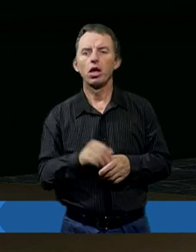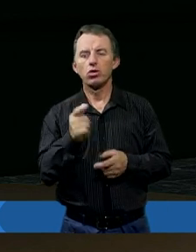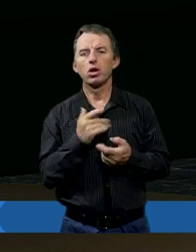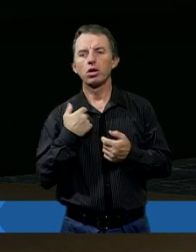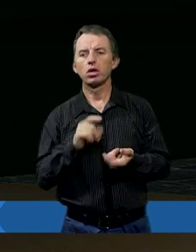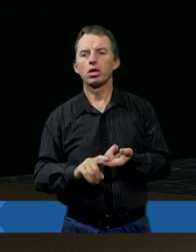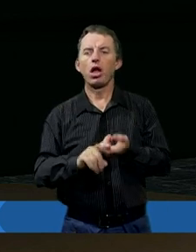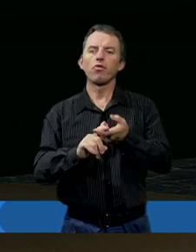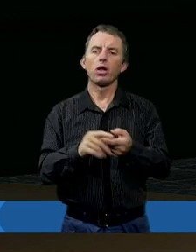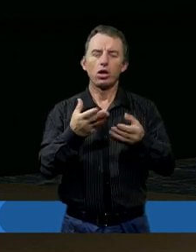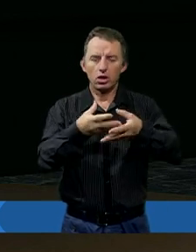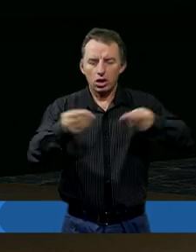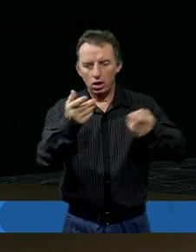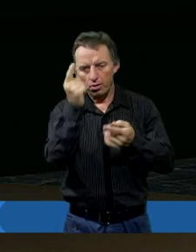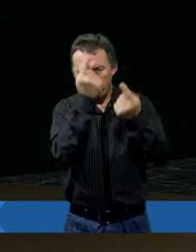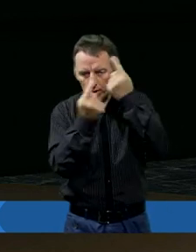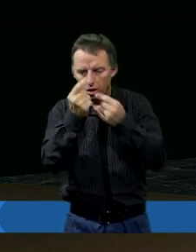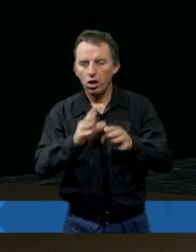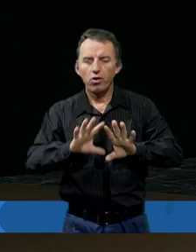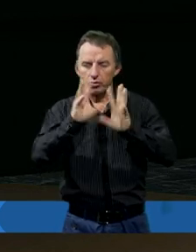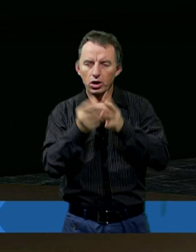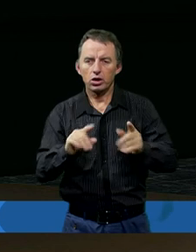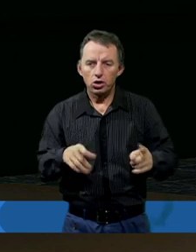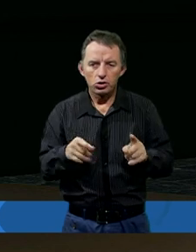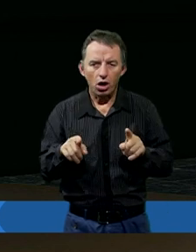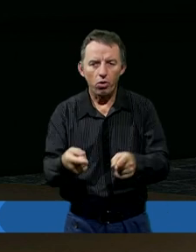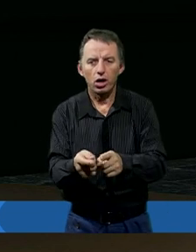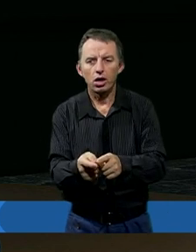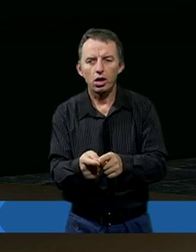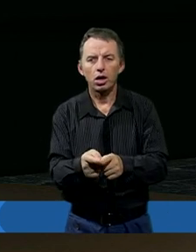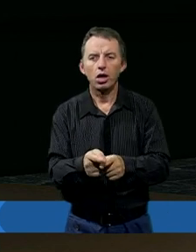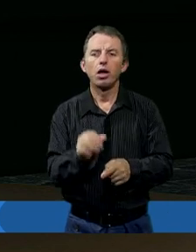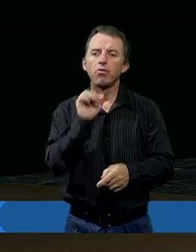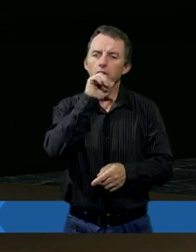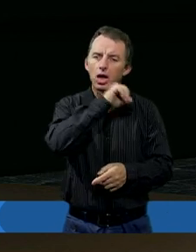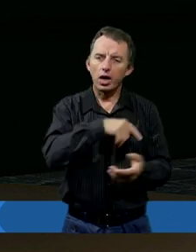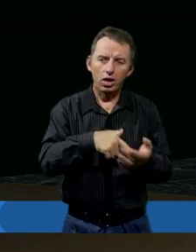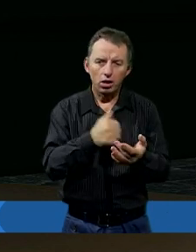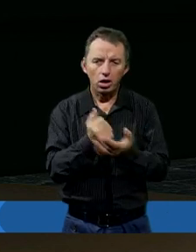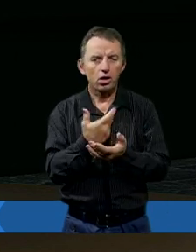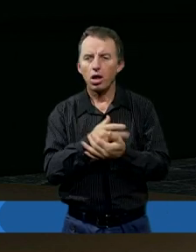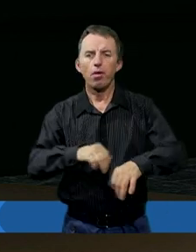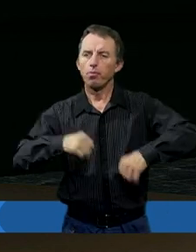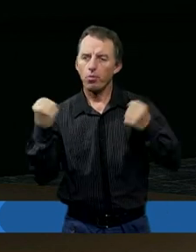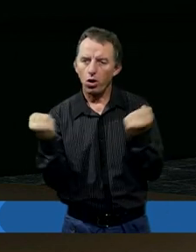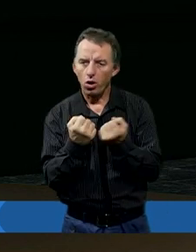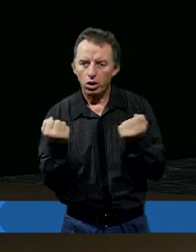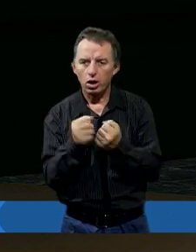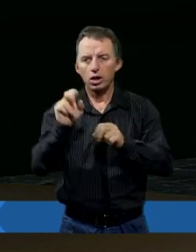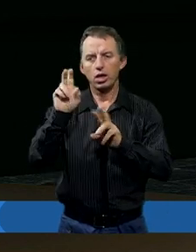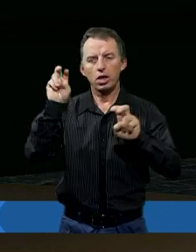zawieszenia, gdzie nikną myśli, niknie wszelkie działanie. Ale w Starym Testamencie nie jest aż tak mocno